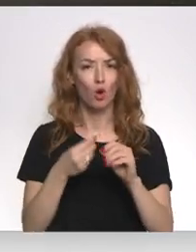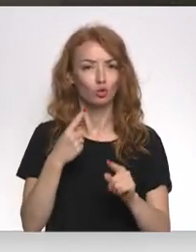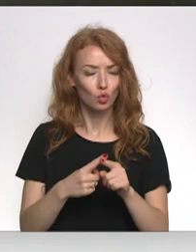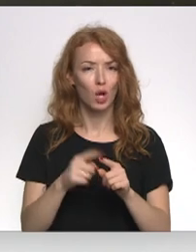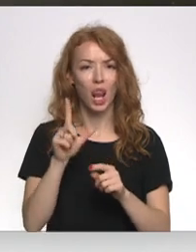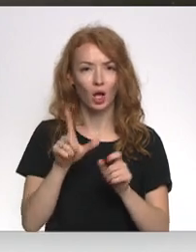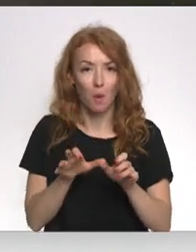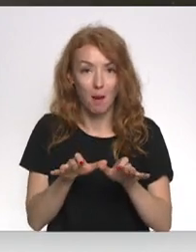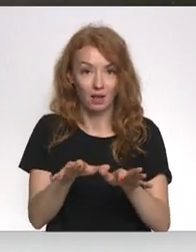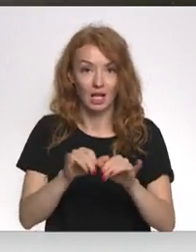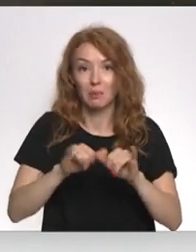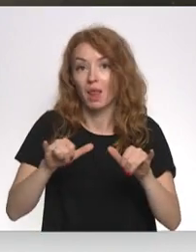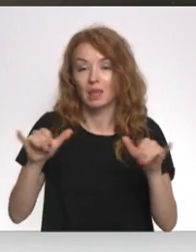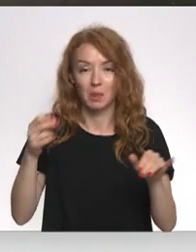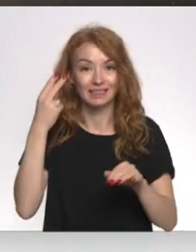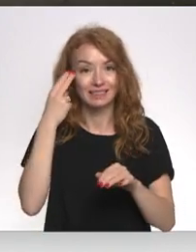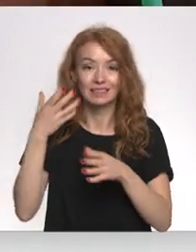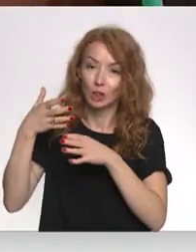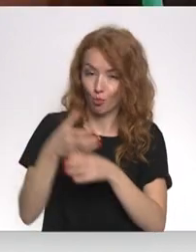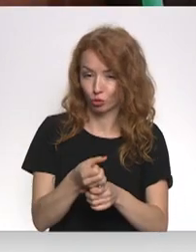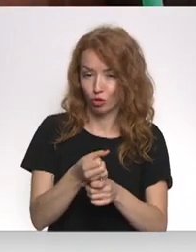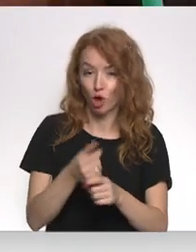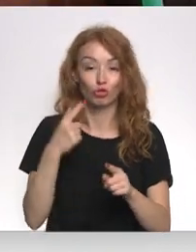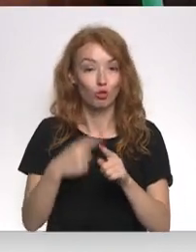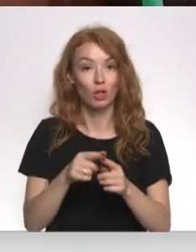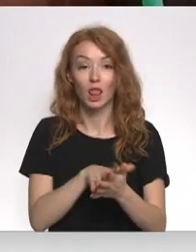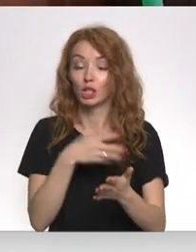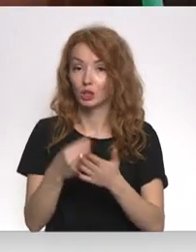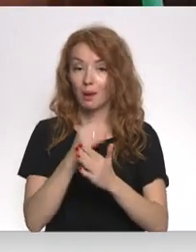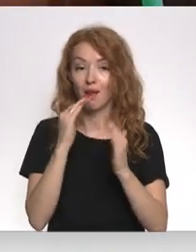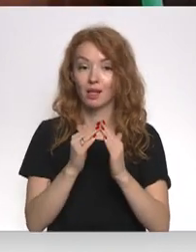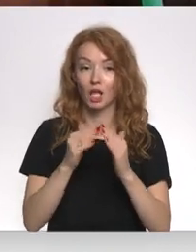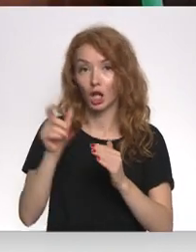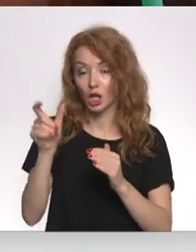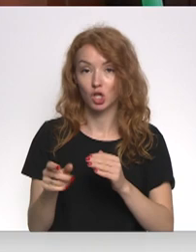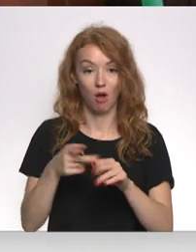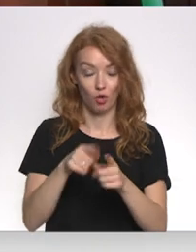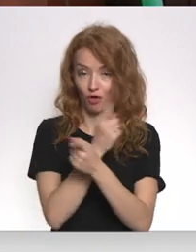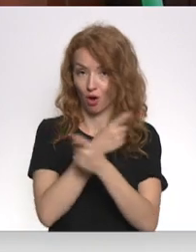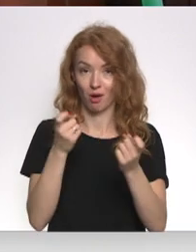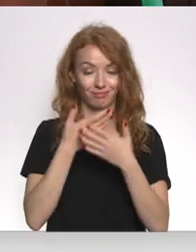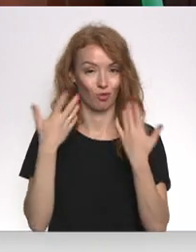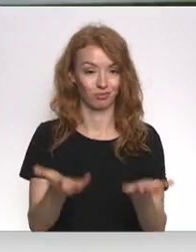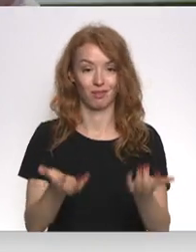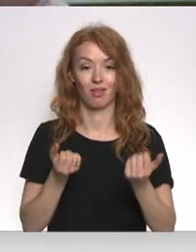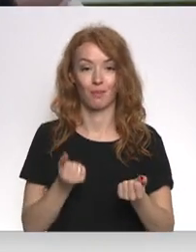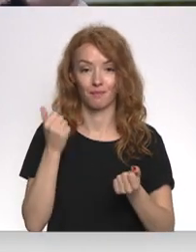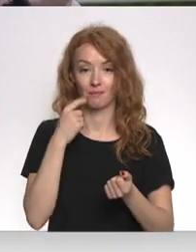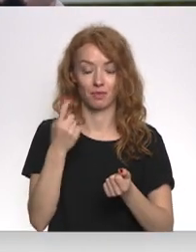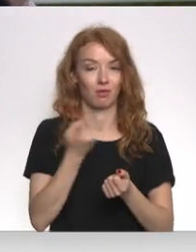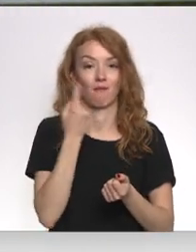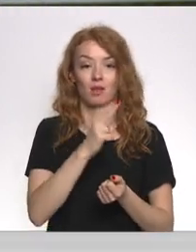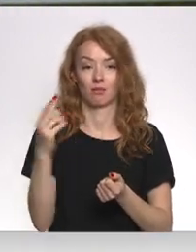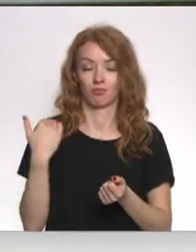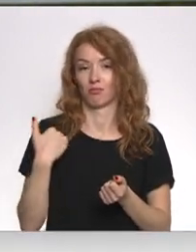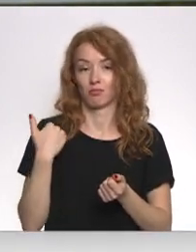legionēlas bakteriju izplatības risku mazināšanu. Līdz šim rēzeknieši šādu informāciju gan nēsot saņēmuši. Man neviens neko